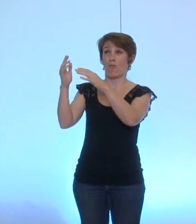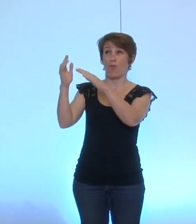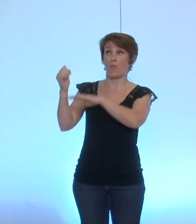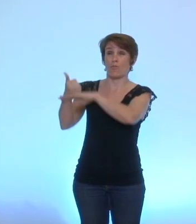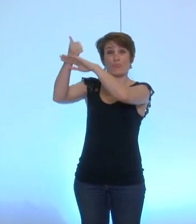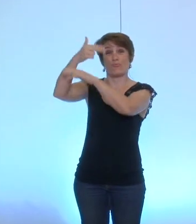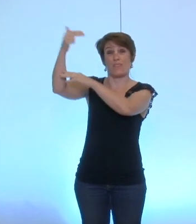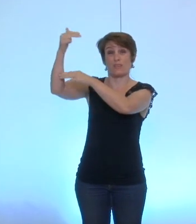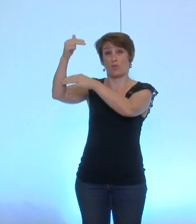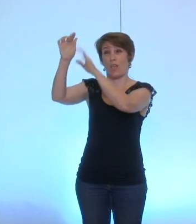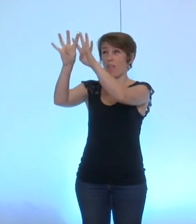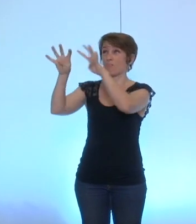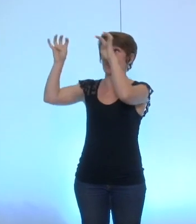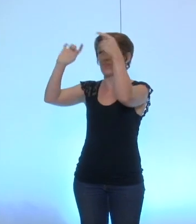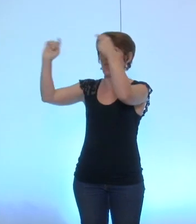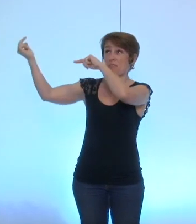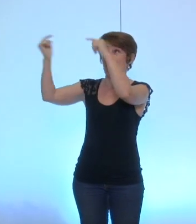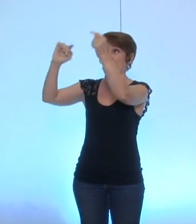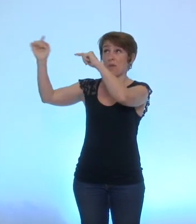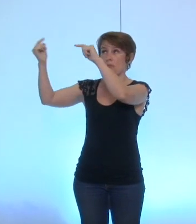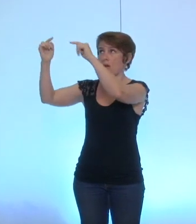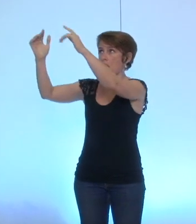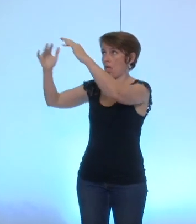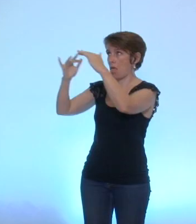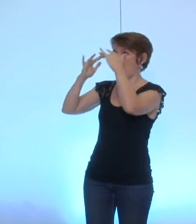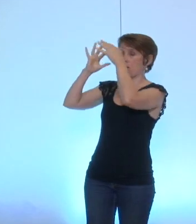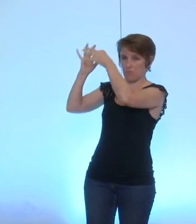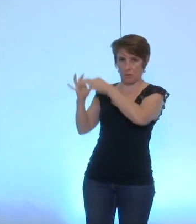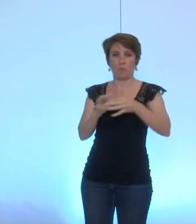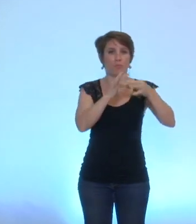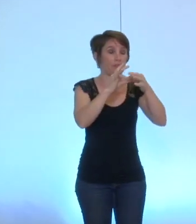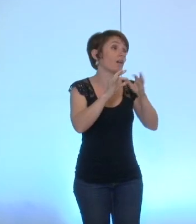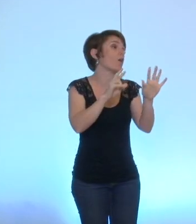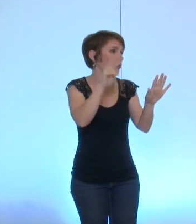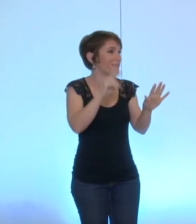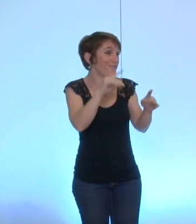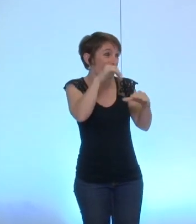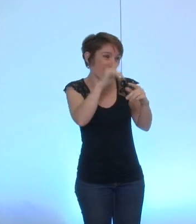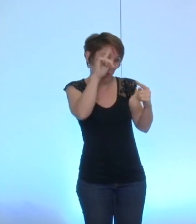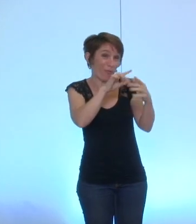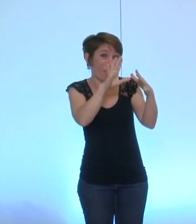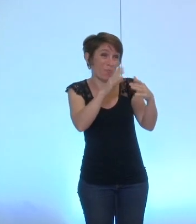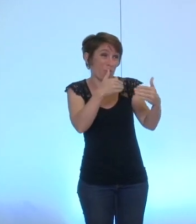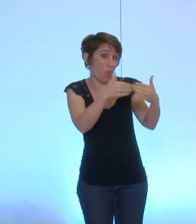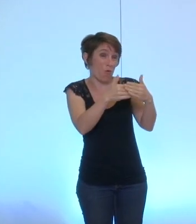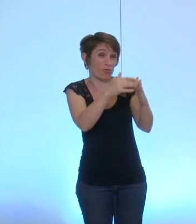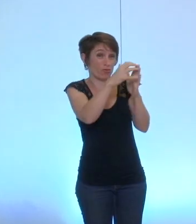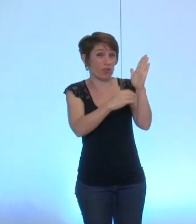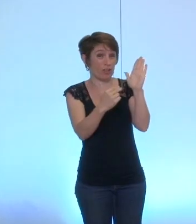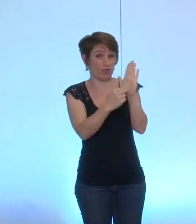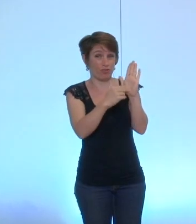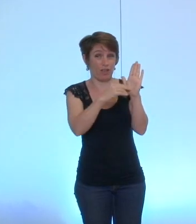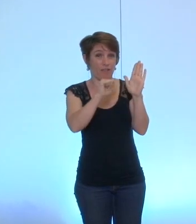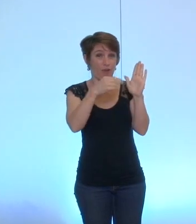suite sur cette proposition qui certes était intégrée à la charte anticorps je suis désolé mais aussi à celle de Transparency International